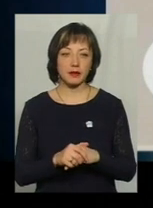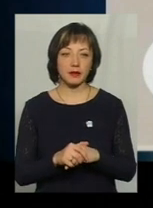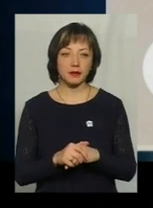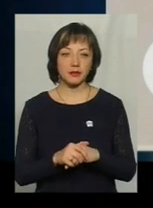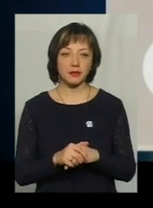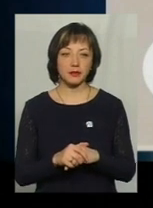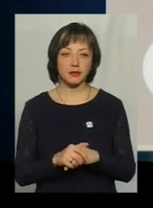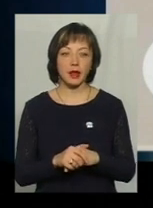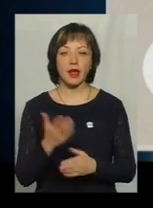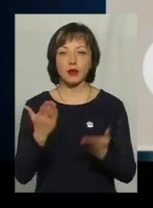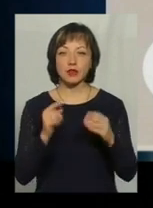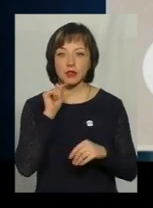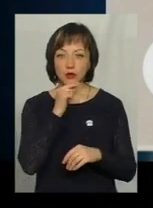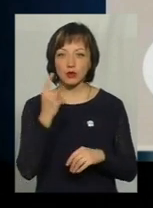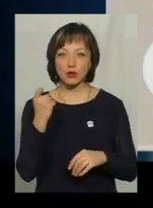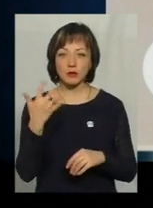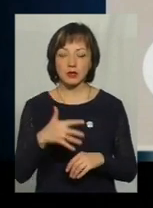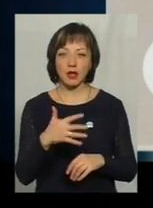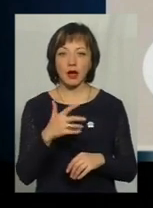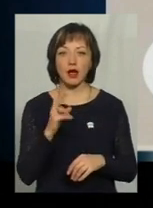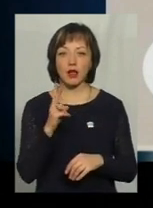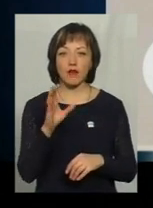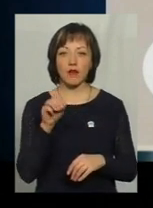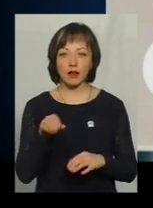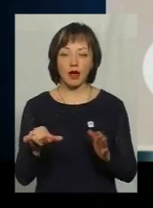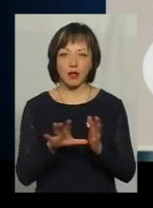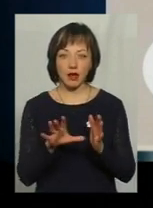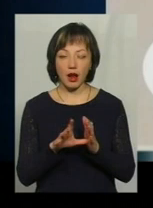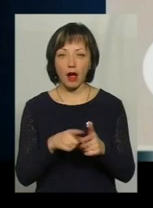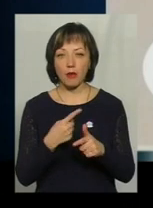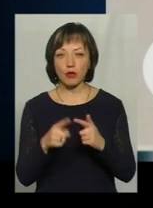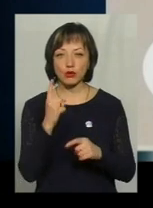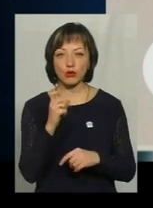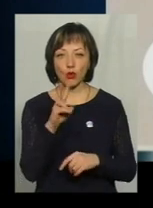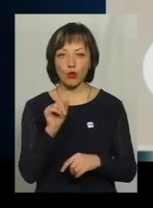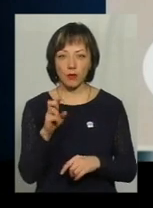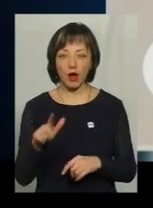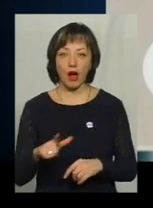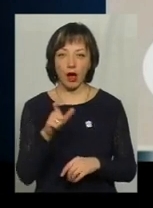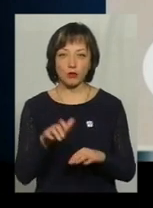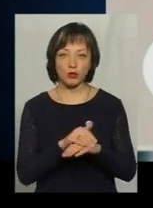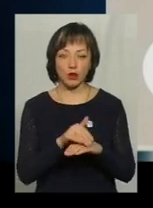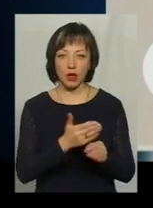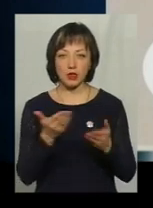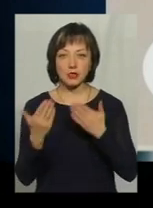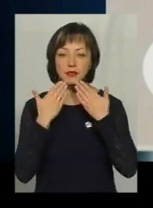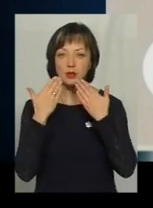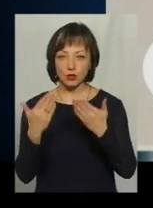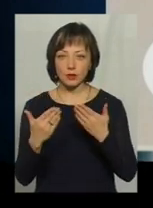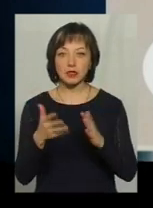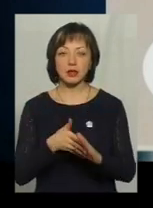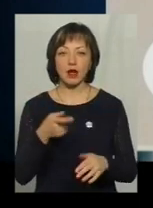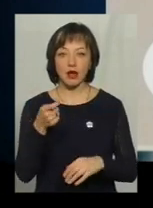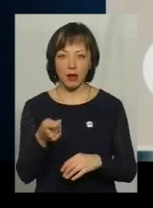зекономили 150 кВт електроенергії або 100 кубів газу, будь ласка, зверніться з